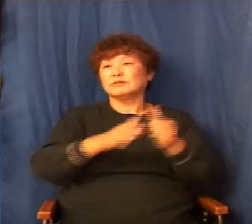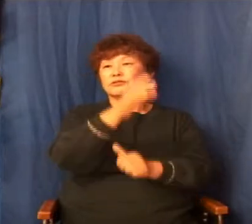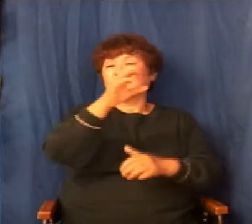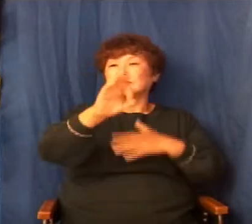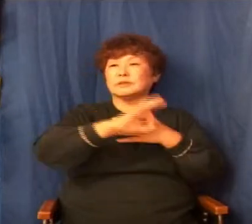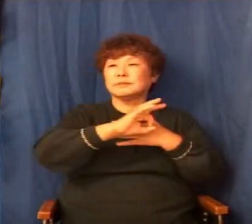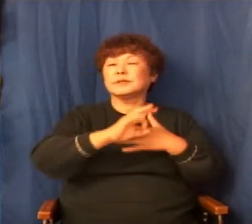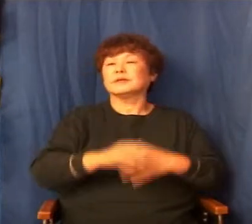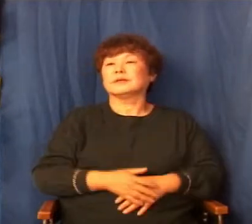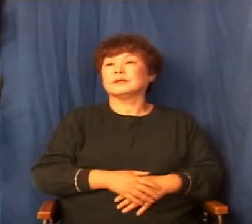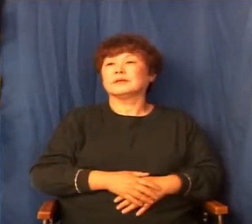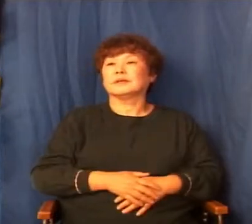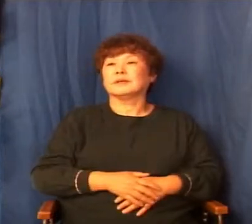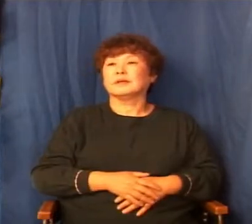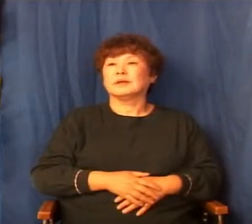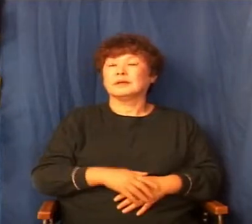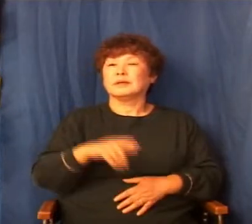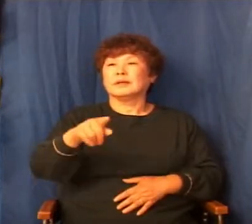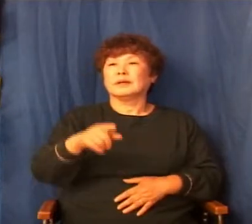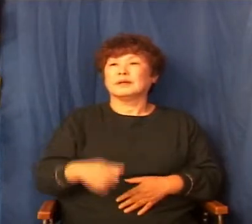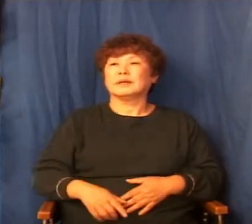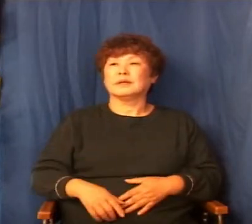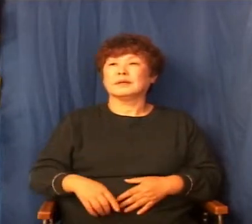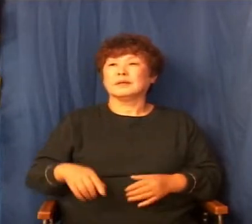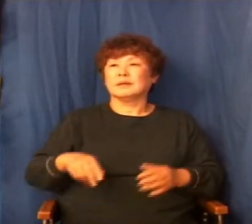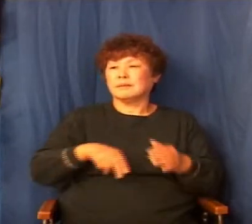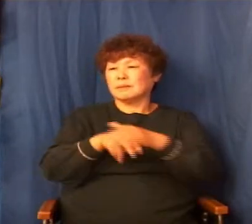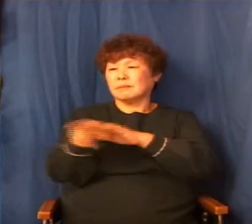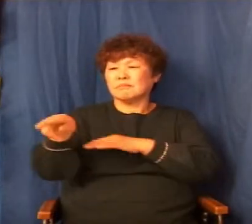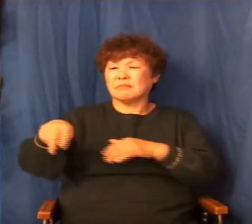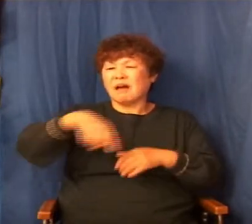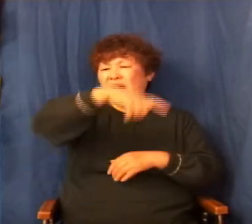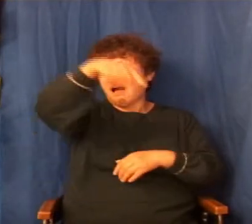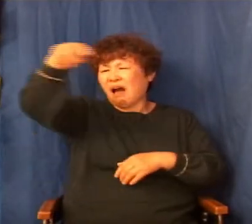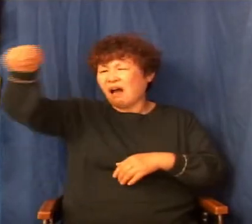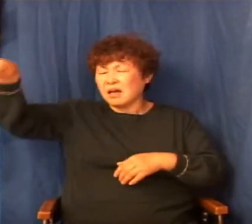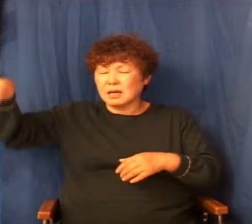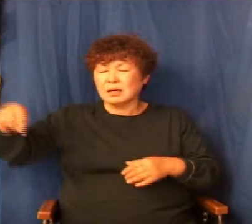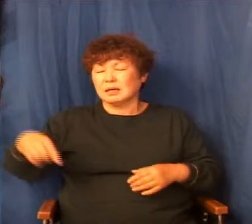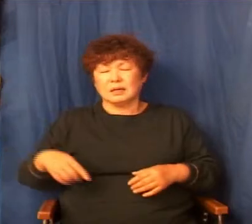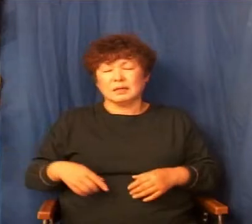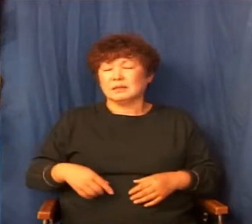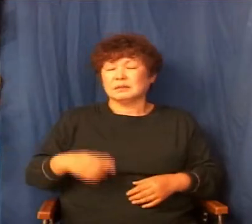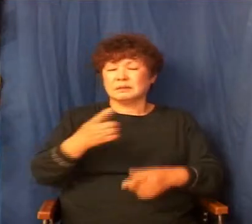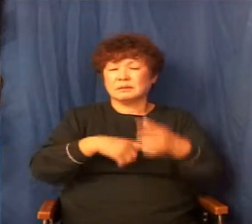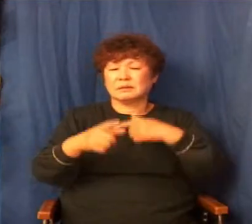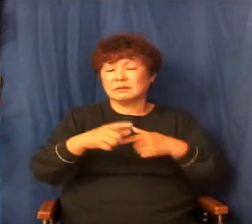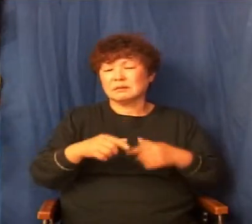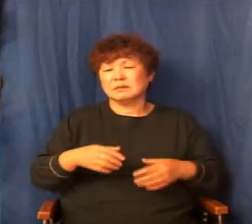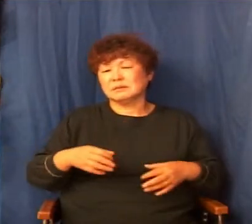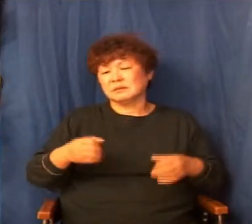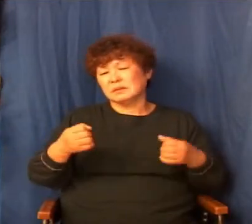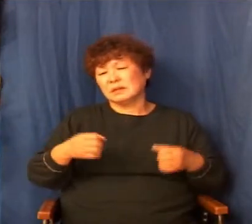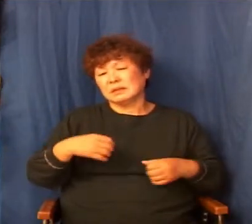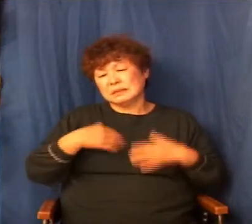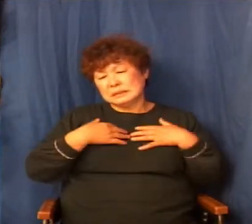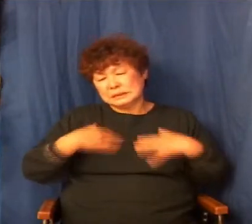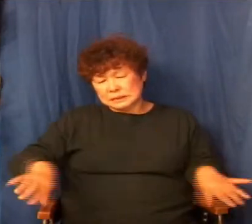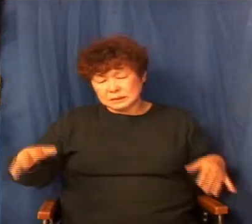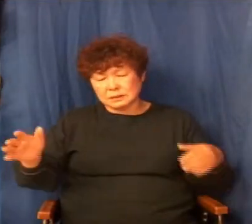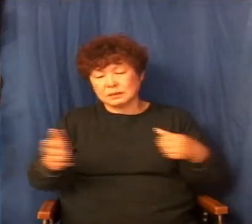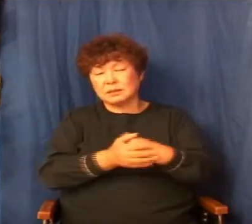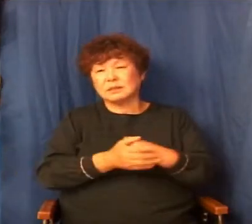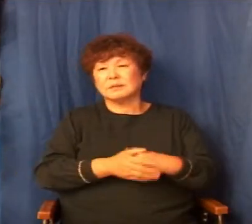빨리 이 상황을 빨리 끝내고 싶다. 더 이상 도망다닐 힘이 없다. 이제 여기까지만 하자. 내가